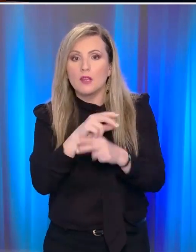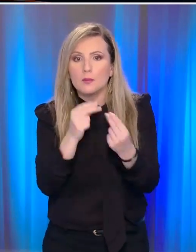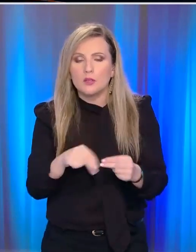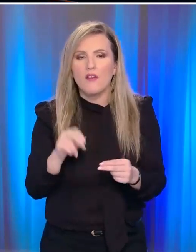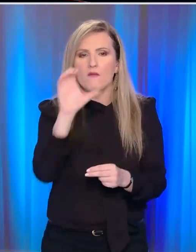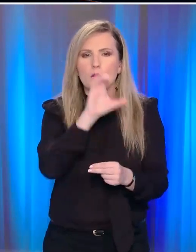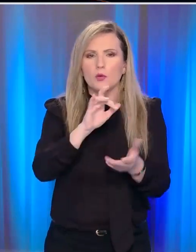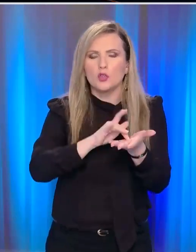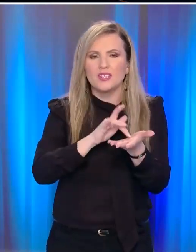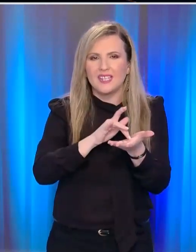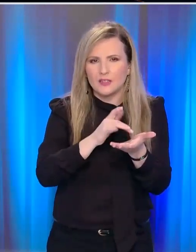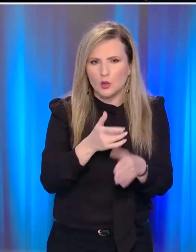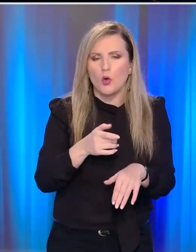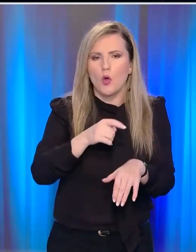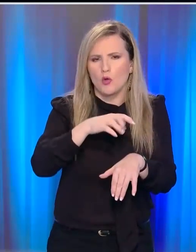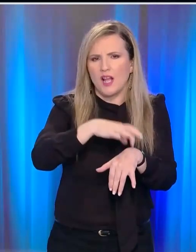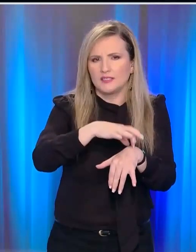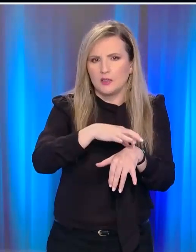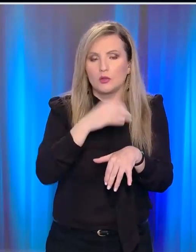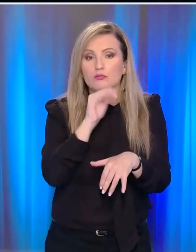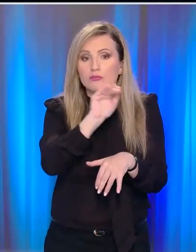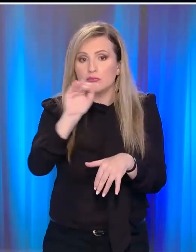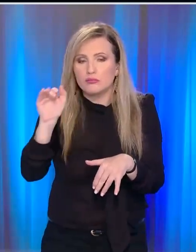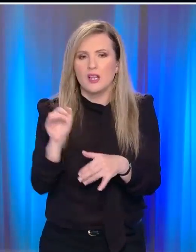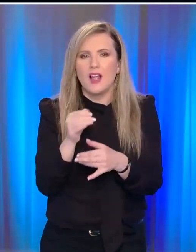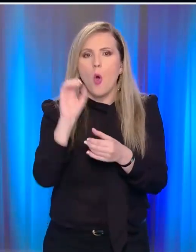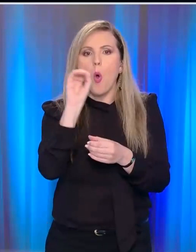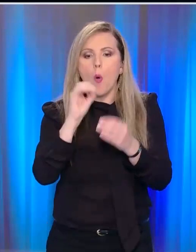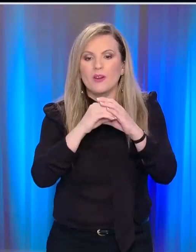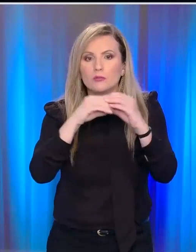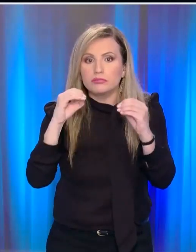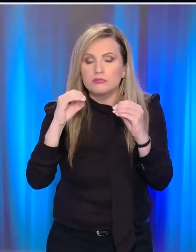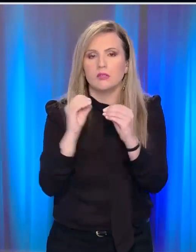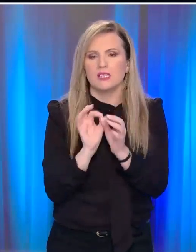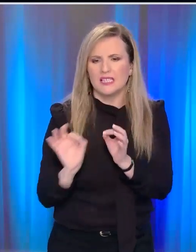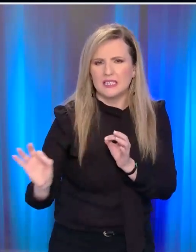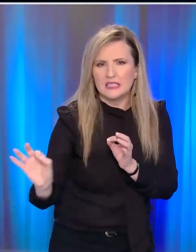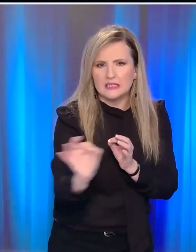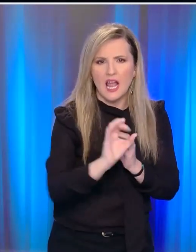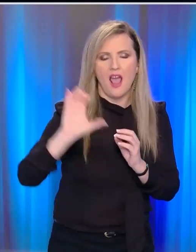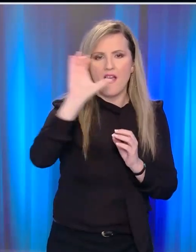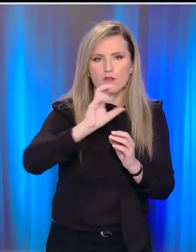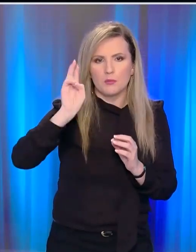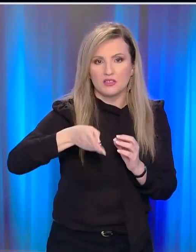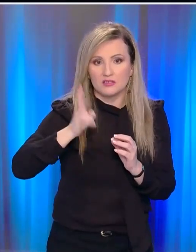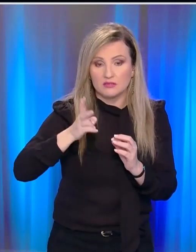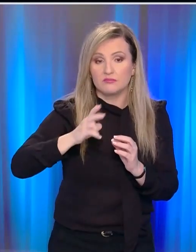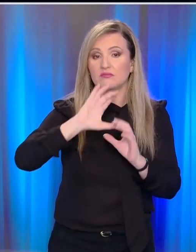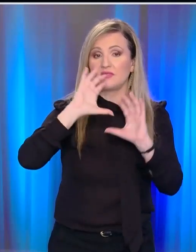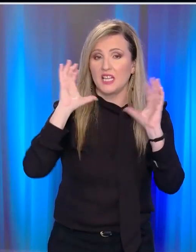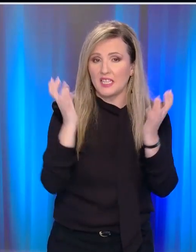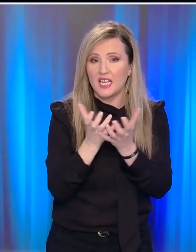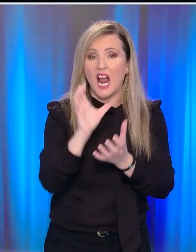Το Ευρωπαϊκό Κέντρο Πρόληψης Ασθενειών προειδοποιεί για ταχύτατη μετάδοση τους τελέχους Σόμικρον και στην Ευρώπη. Το γενικό επίπεδο κινδύνου για την